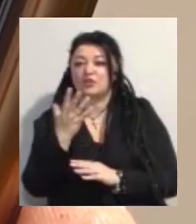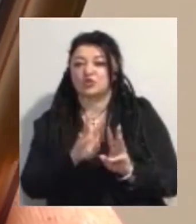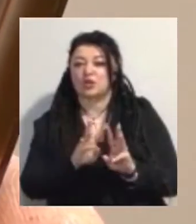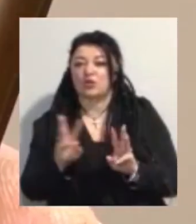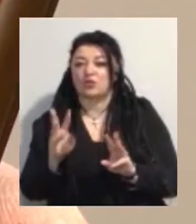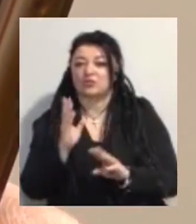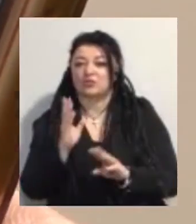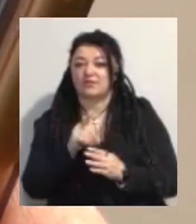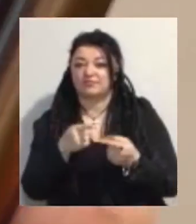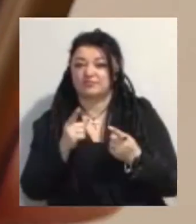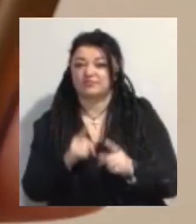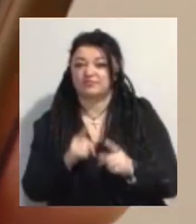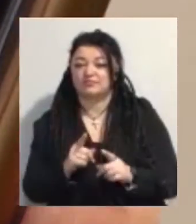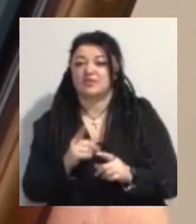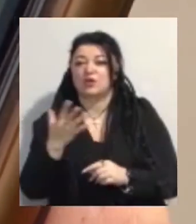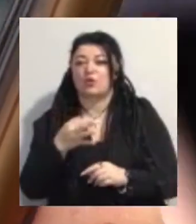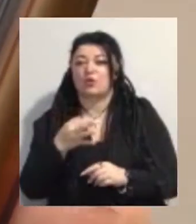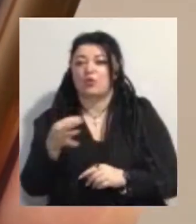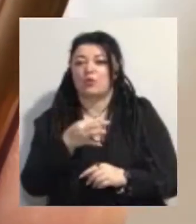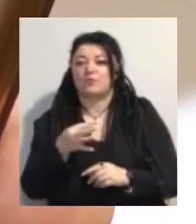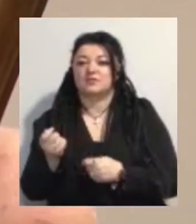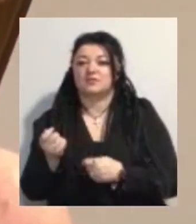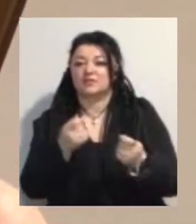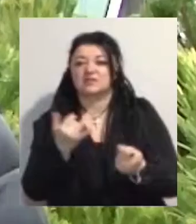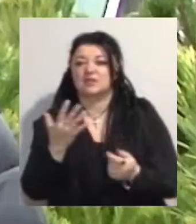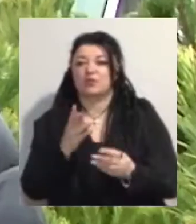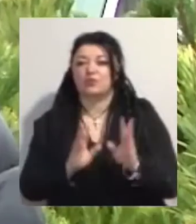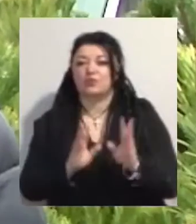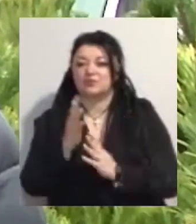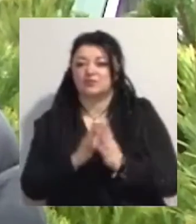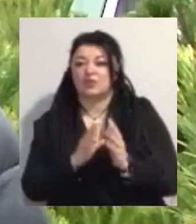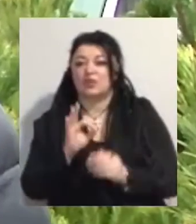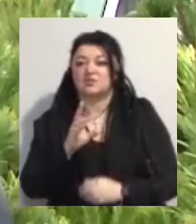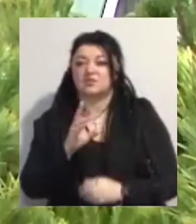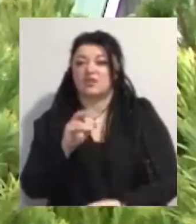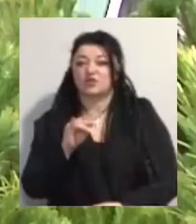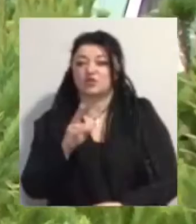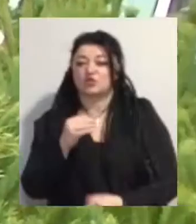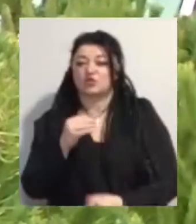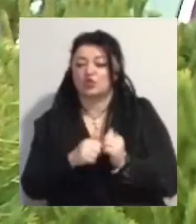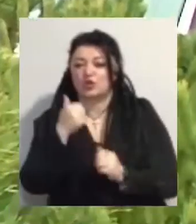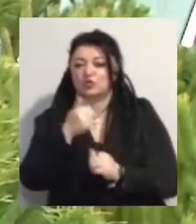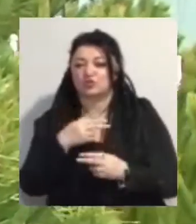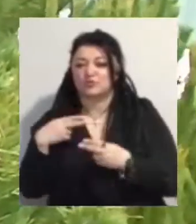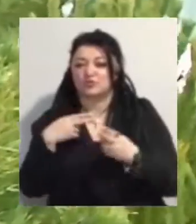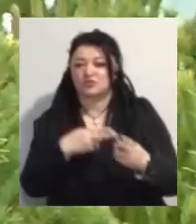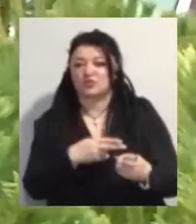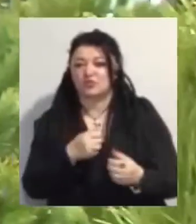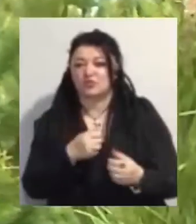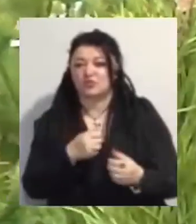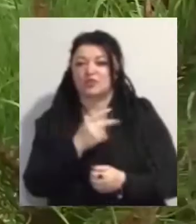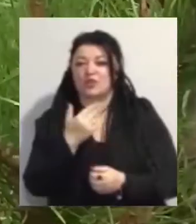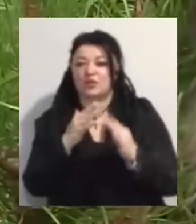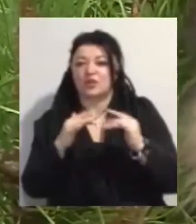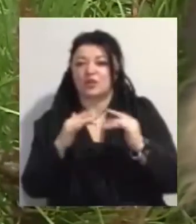буде видображено, з якої області ялинка та з якого лісгоспу. Олександр Величко щорічно приїжджає з Луцька до Одеси, на його ялинках штрих